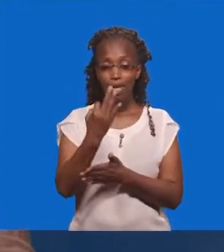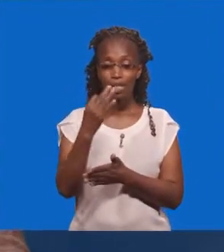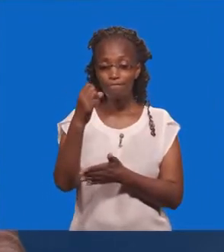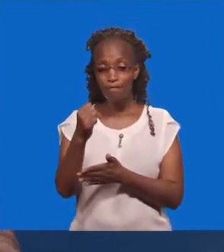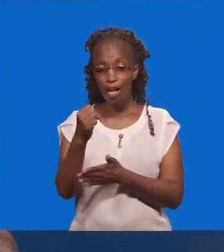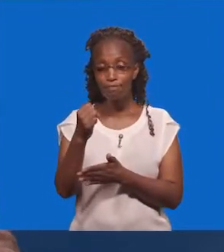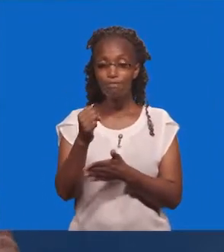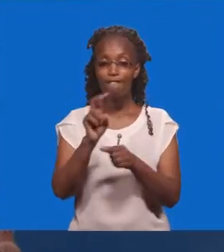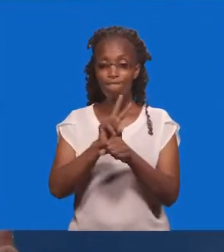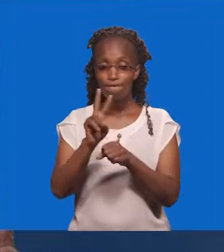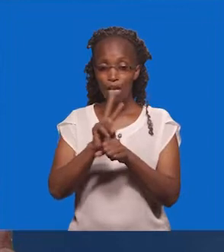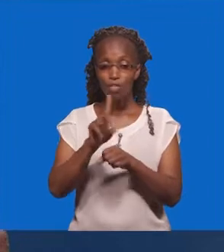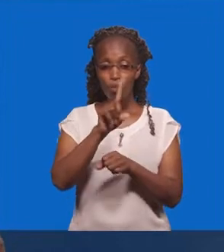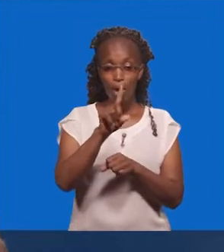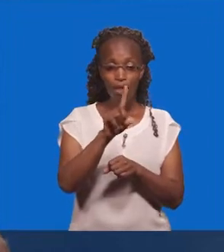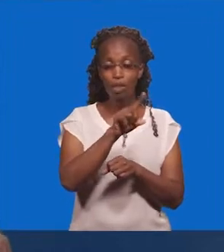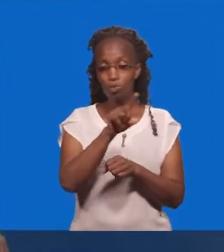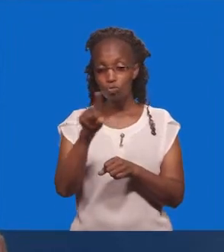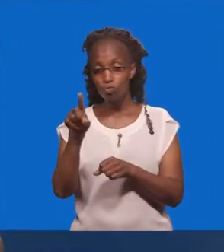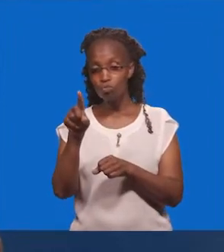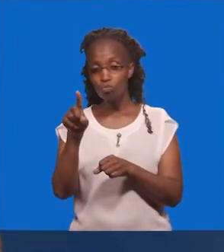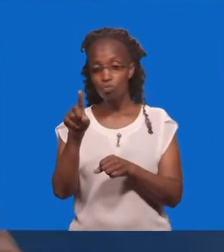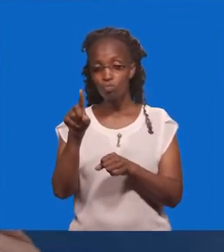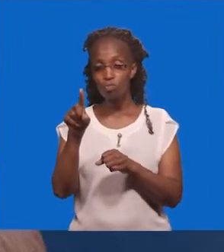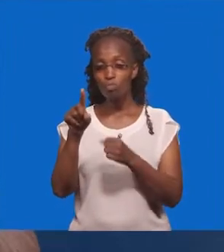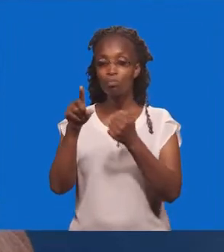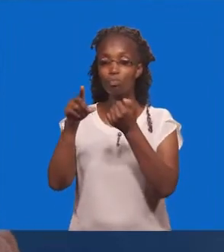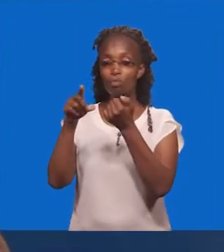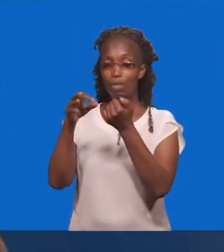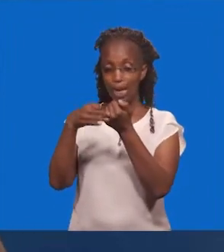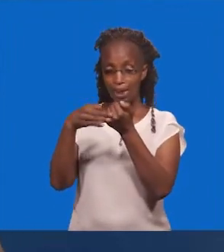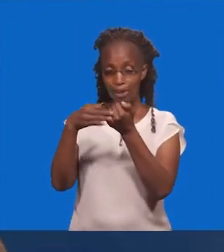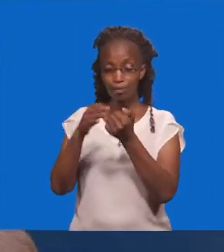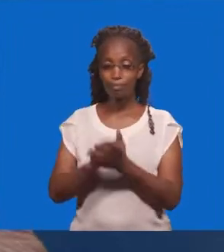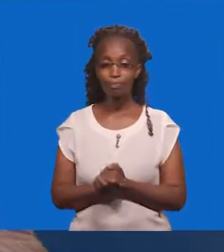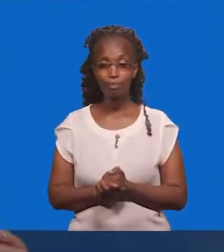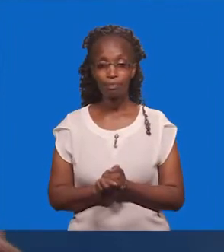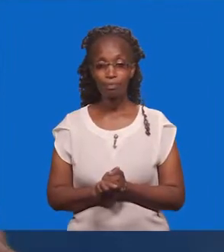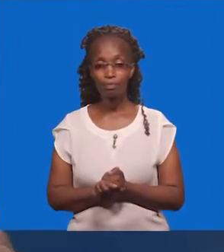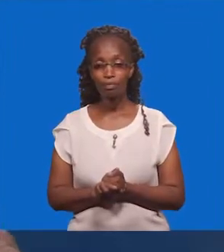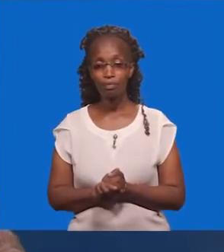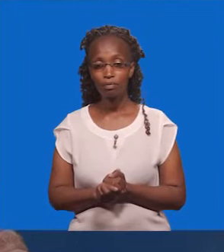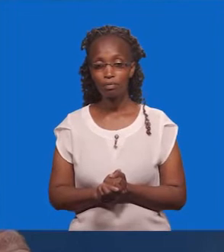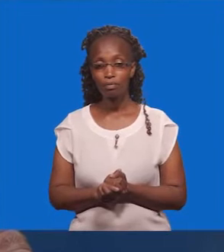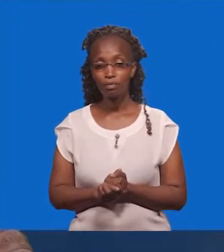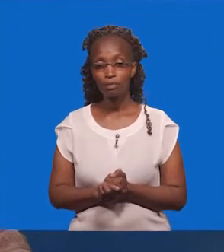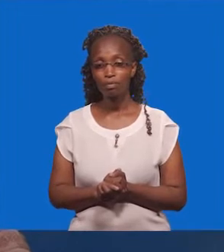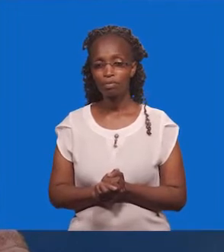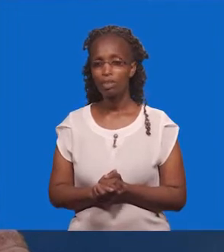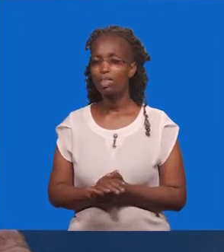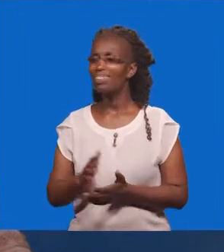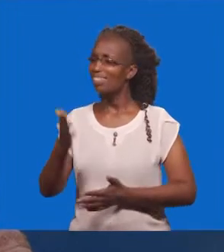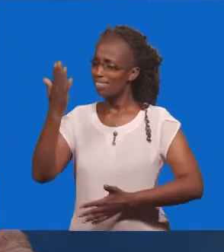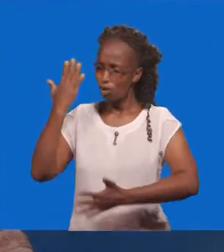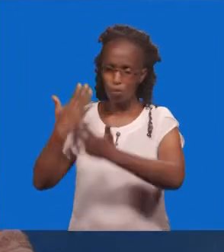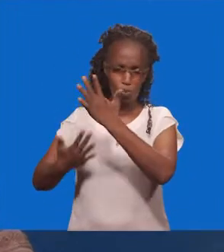38 Na nane msari nyua kwanza tufike uwa wanane Tusome pamoja Siku